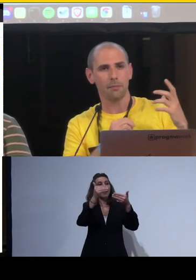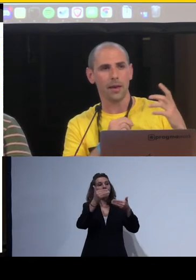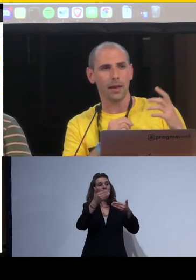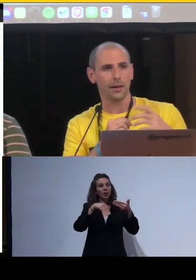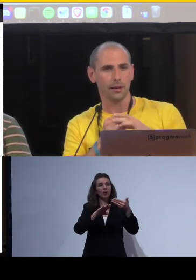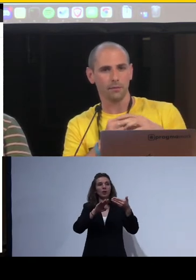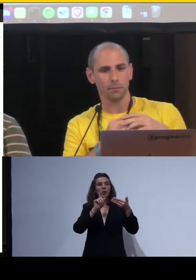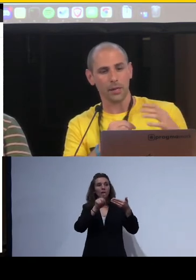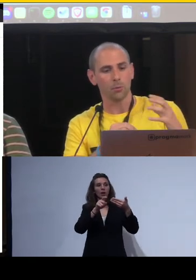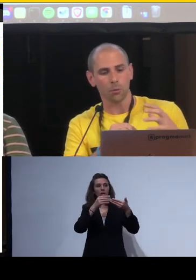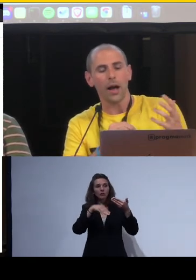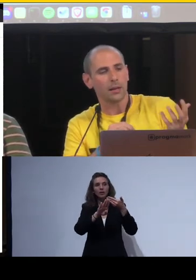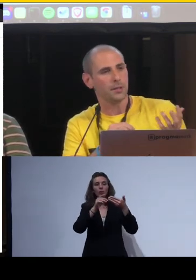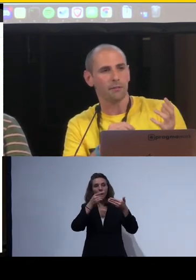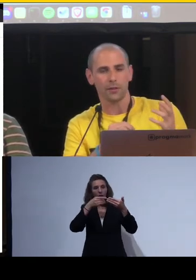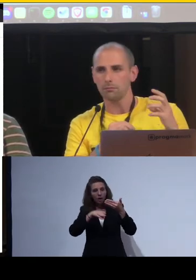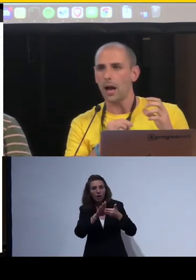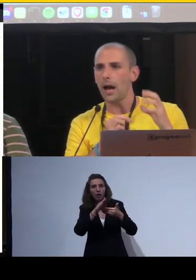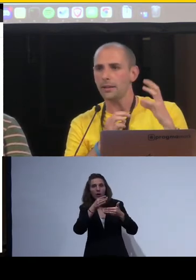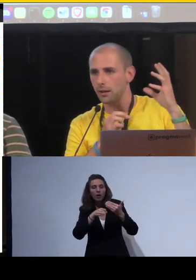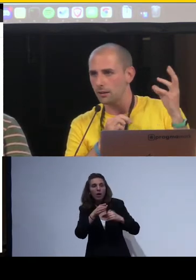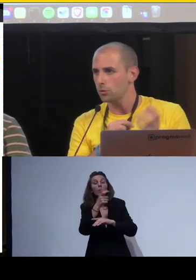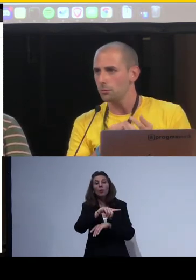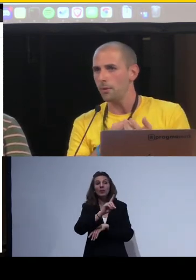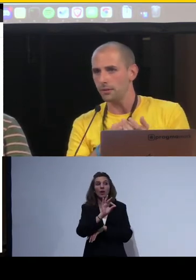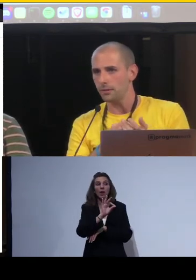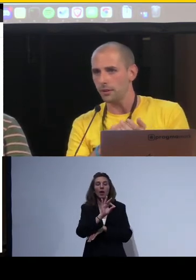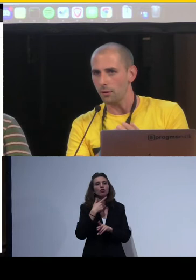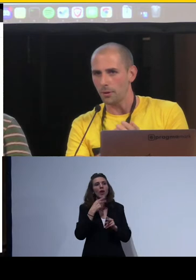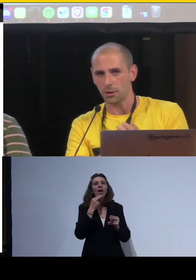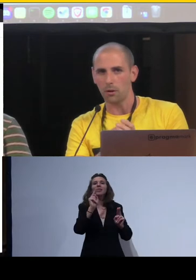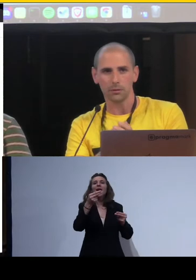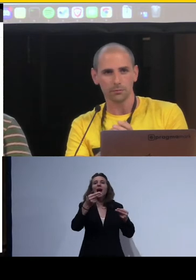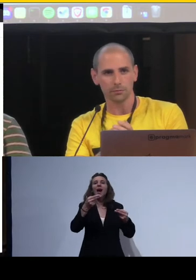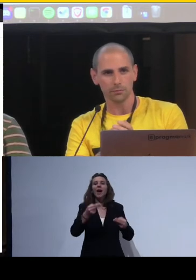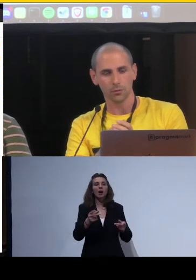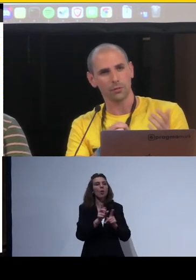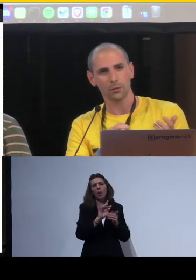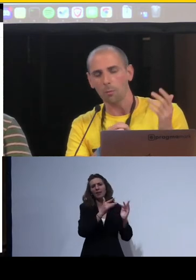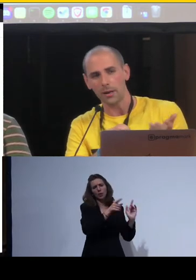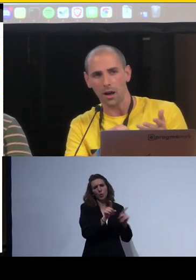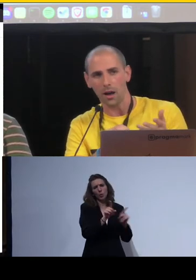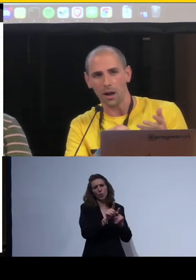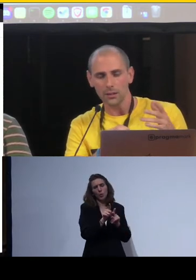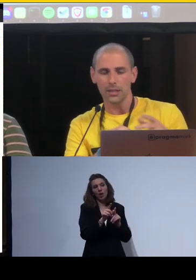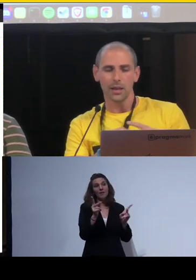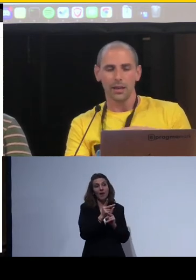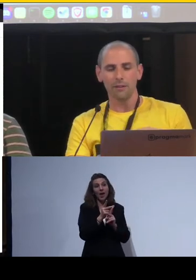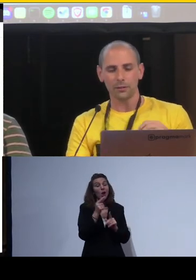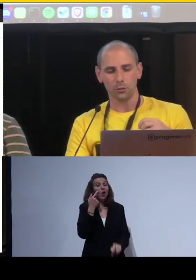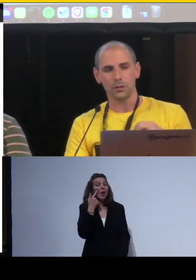a livello HTML, perché comunque anche il PDF ha tag molto similmente a una pagina web, non si vedono, ma li ha.